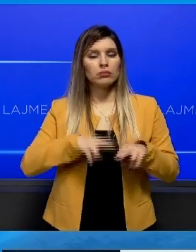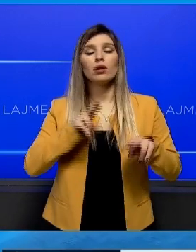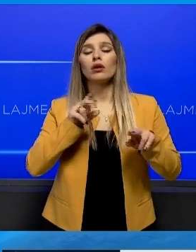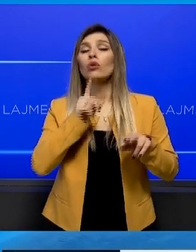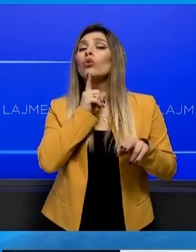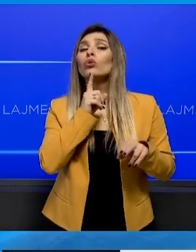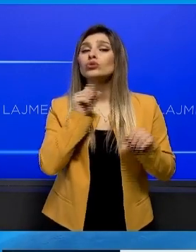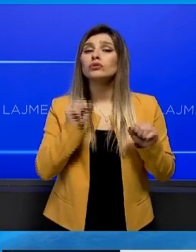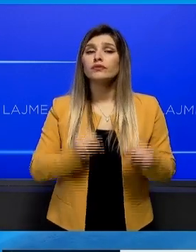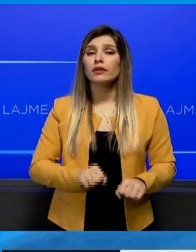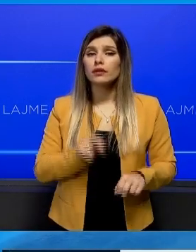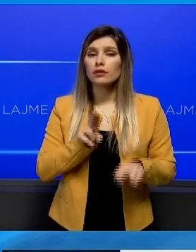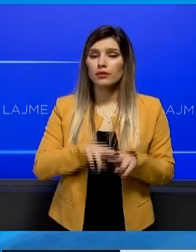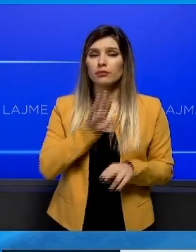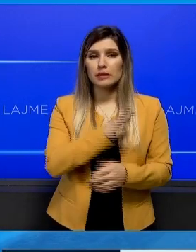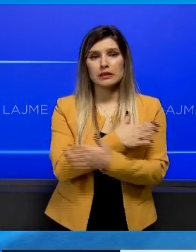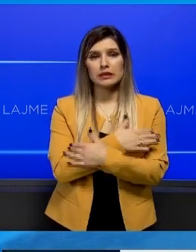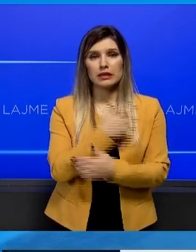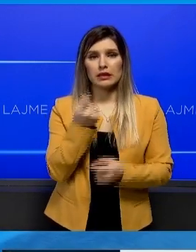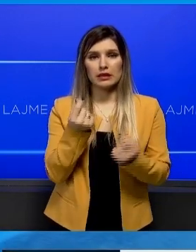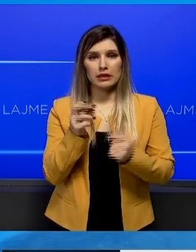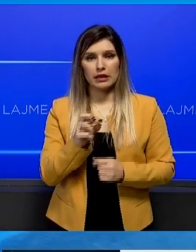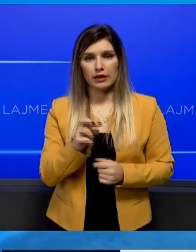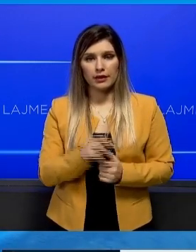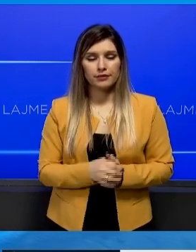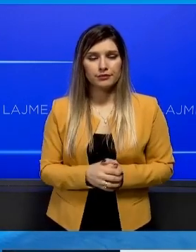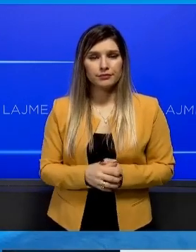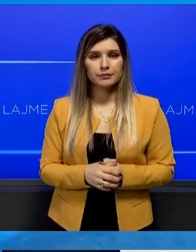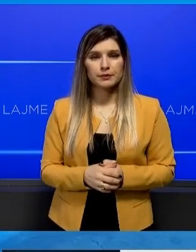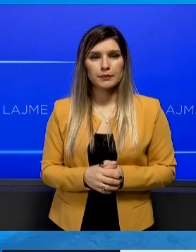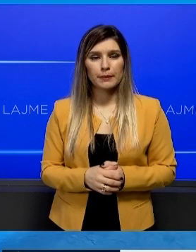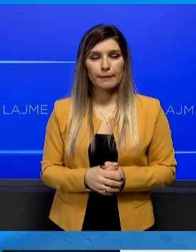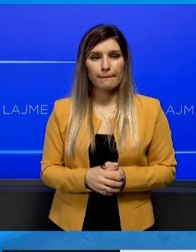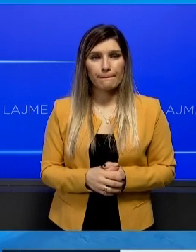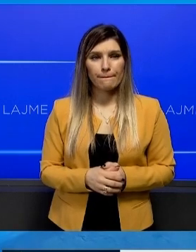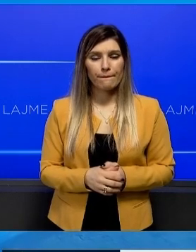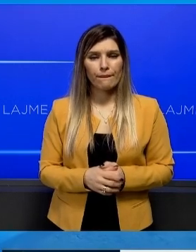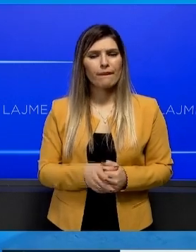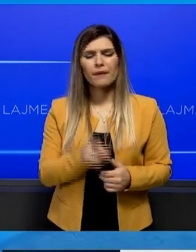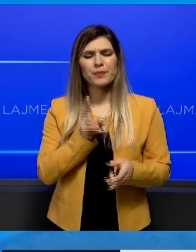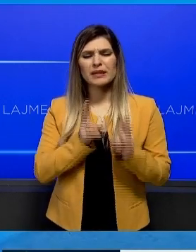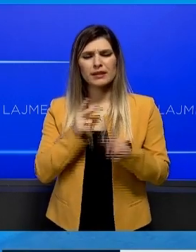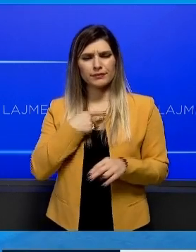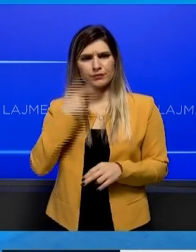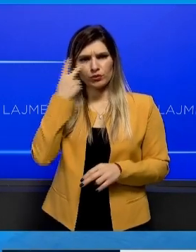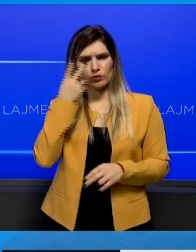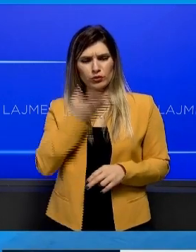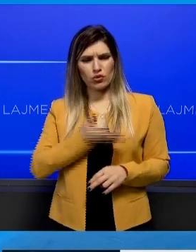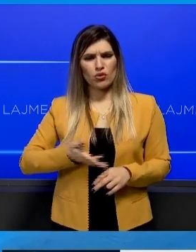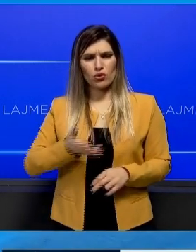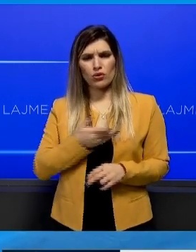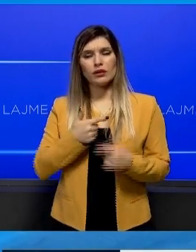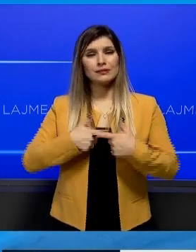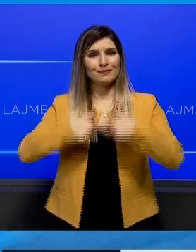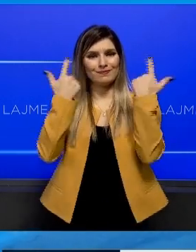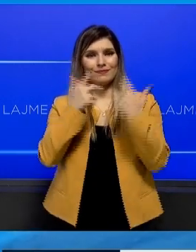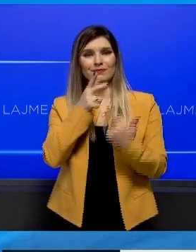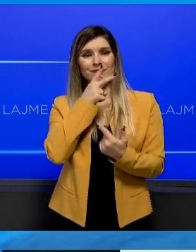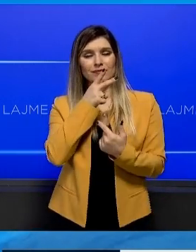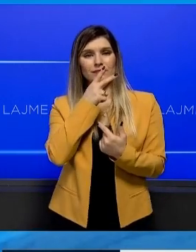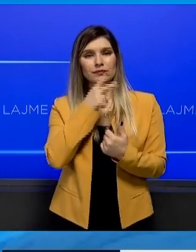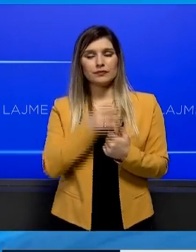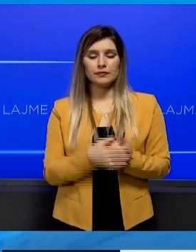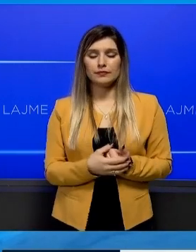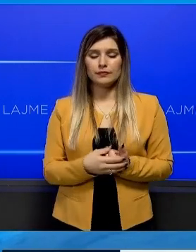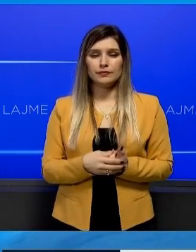të zërë ejs. Pasibje kjo për të kuktu edhe më lejtë qëtetartë venditonë?